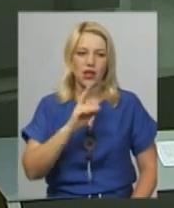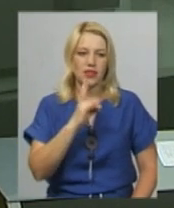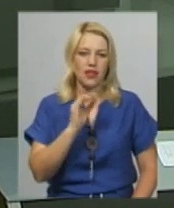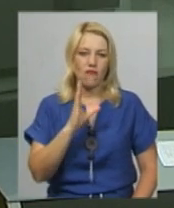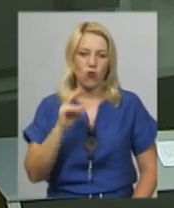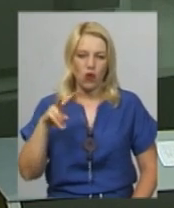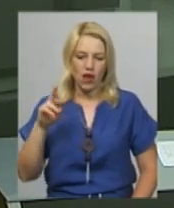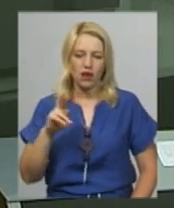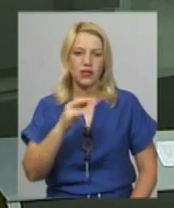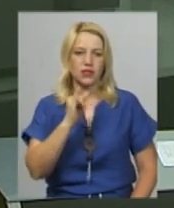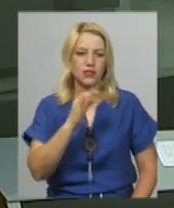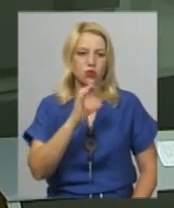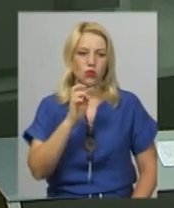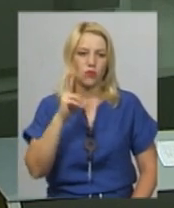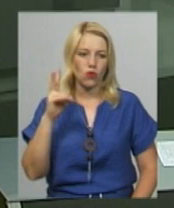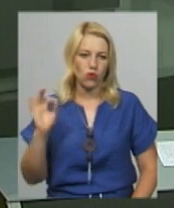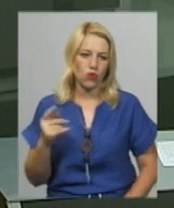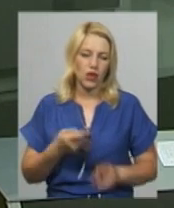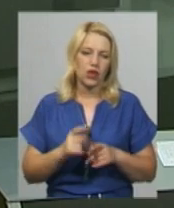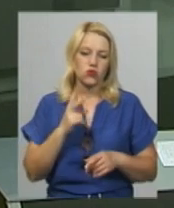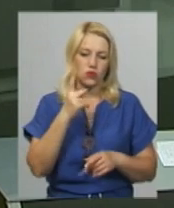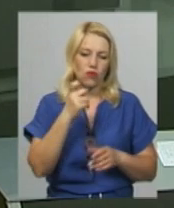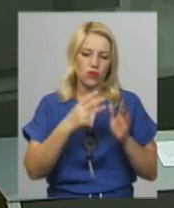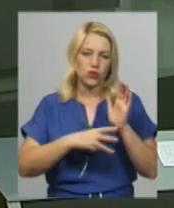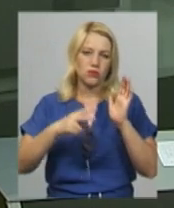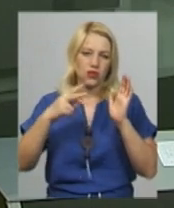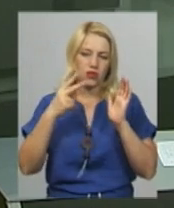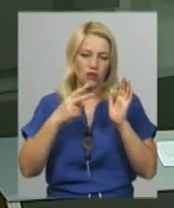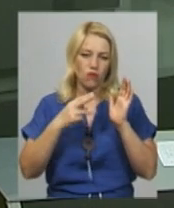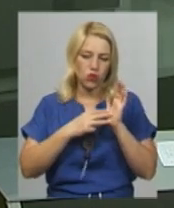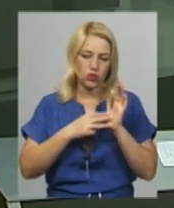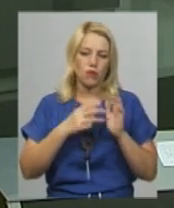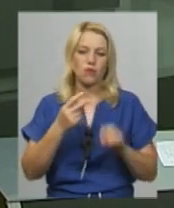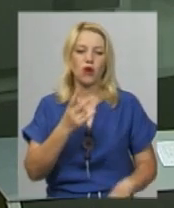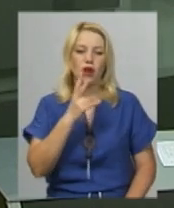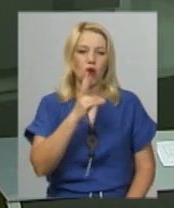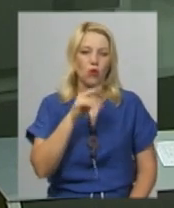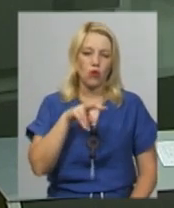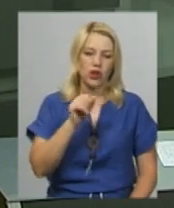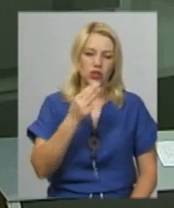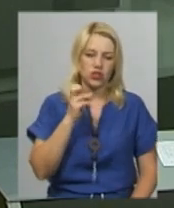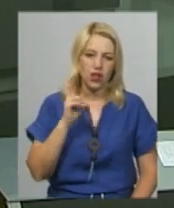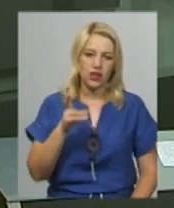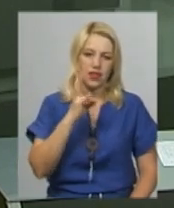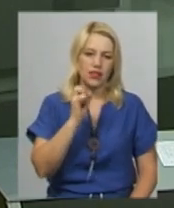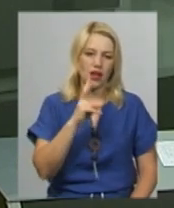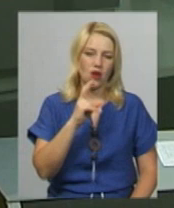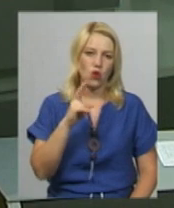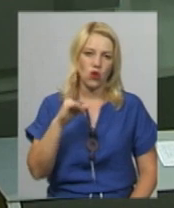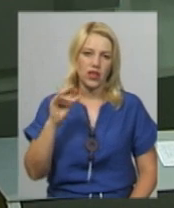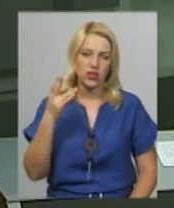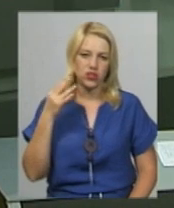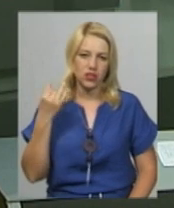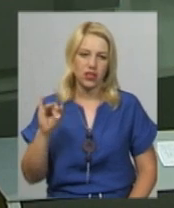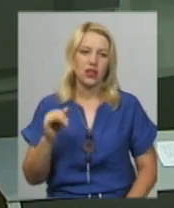Сопко. У 188-му окрузі двоє – Віктора Кліща та Михайла Наконечного. У 189-му окрузі в